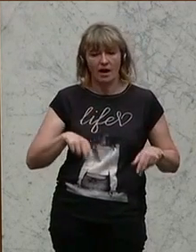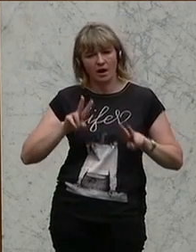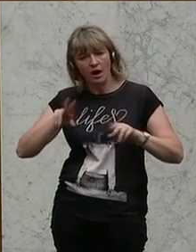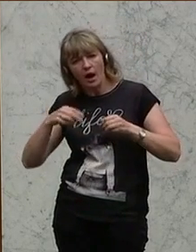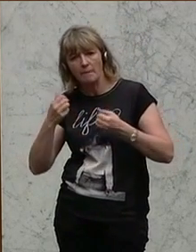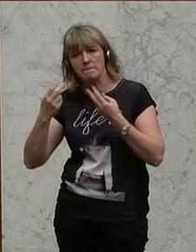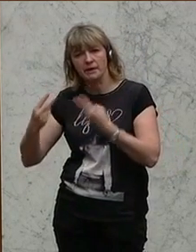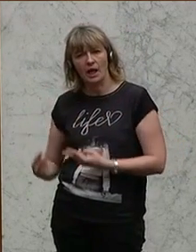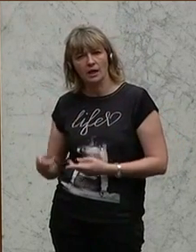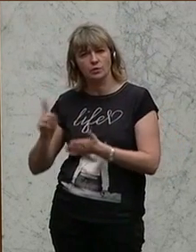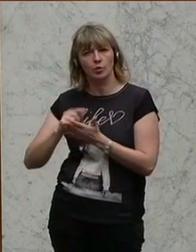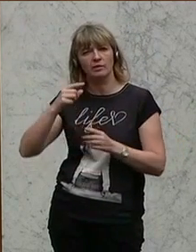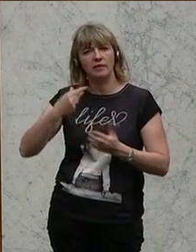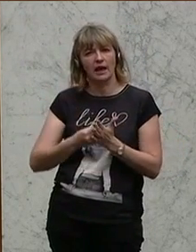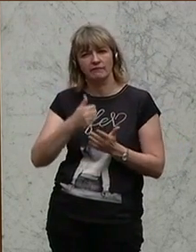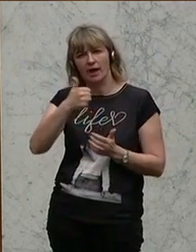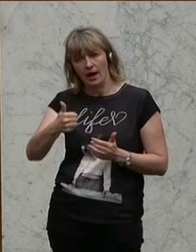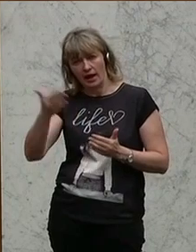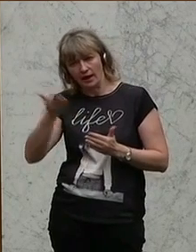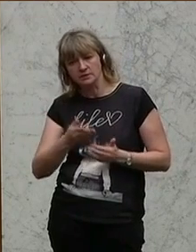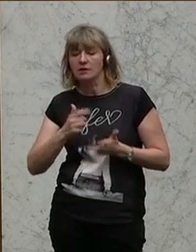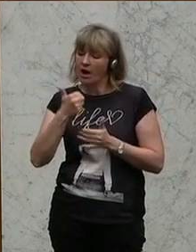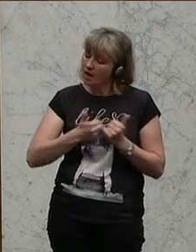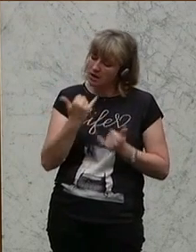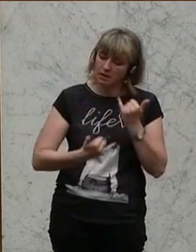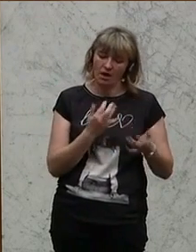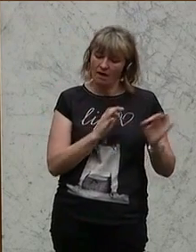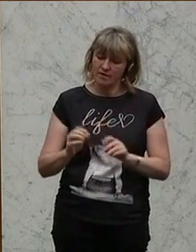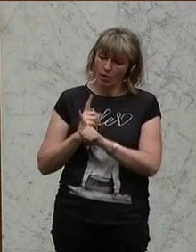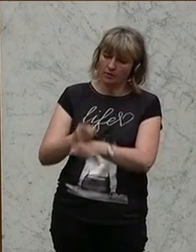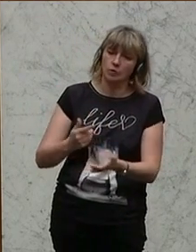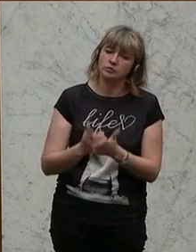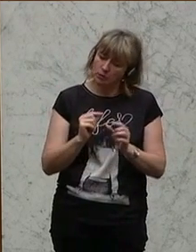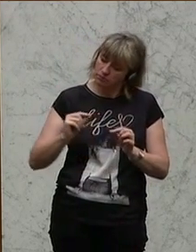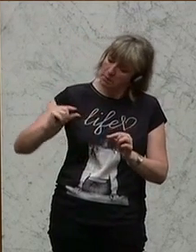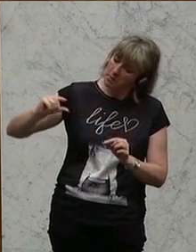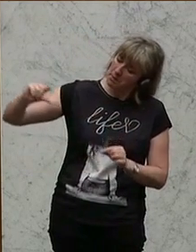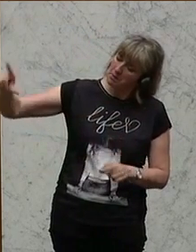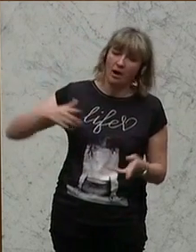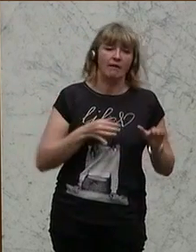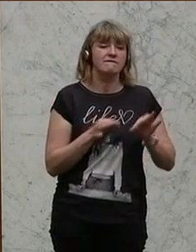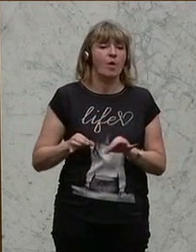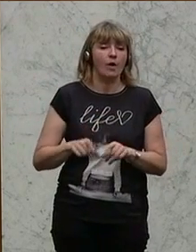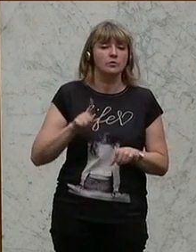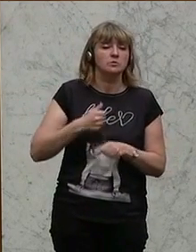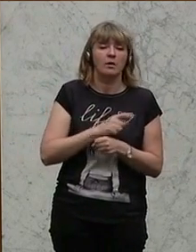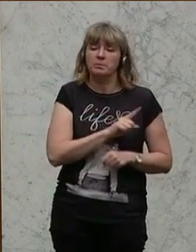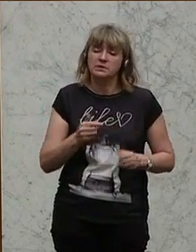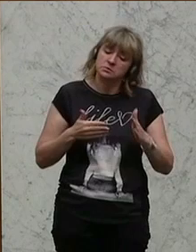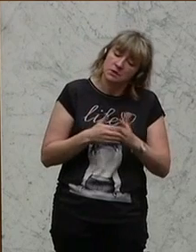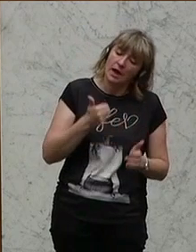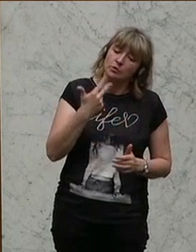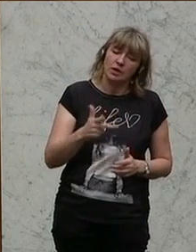Inflation die Tariftufen des Absatz 1 einmal jährlich im Verordnungsweg zu erhöhen. Die Verordnung ist spätestens bis 31.